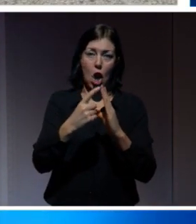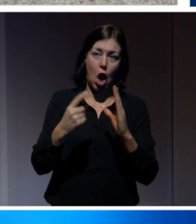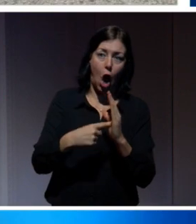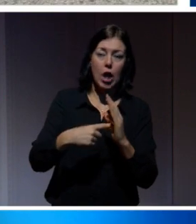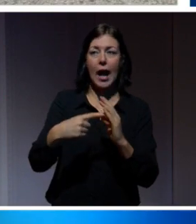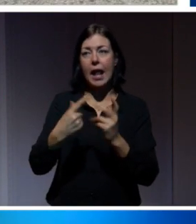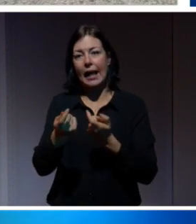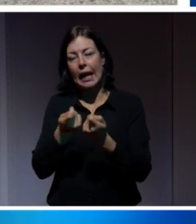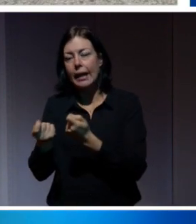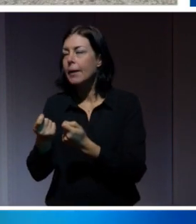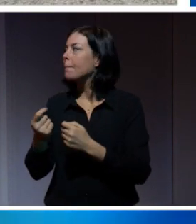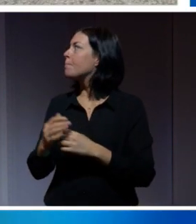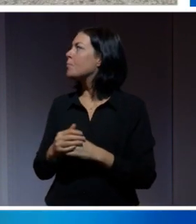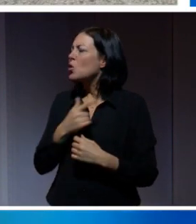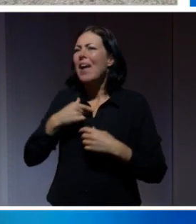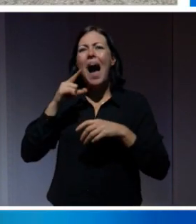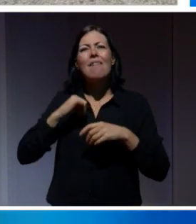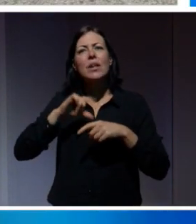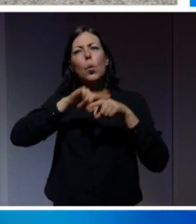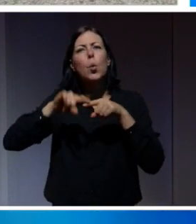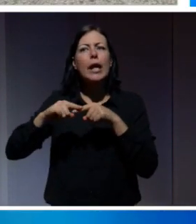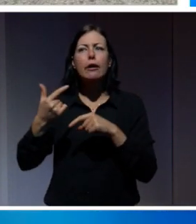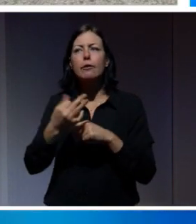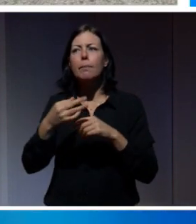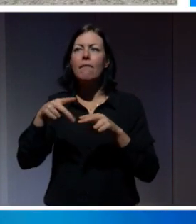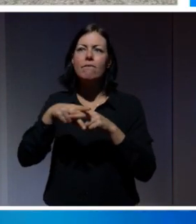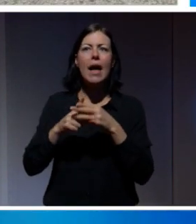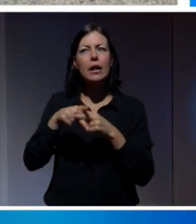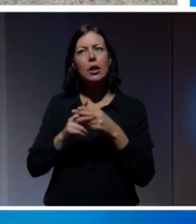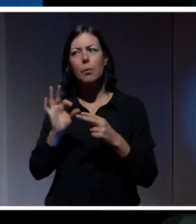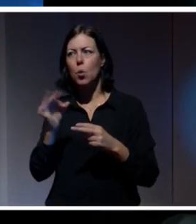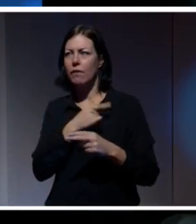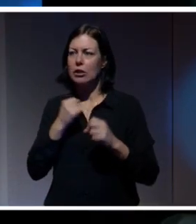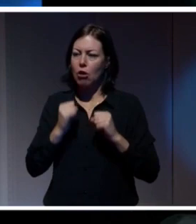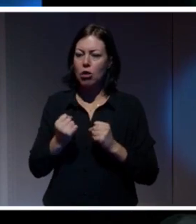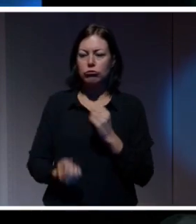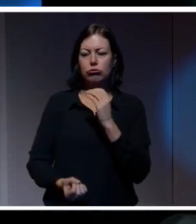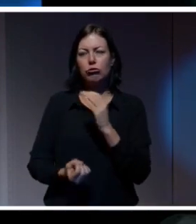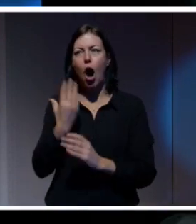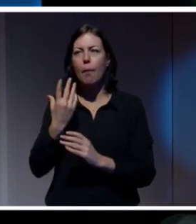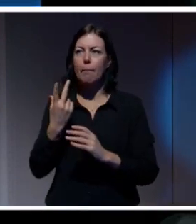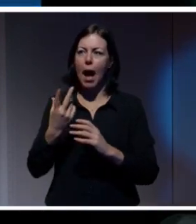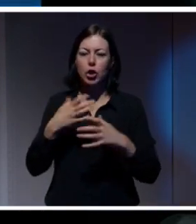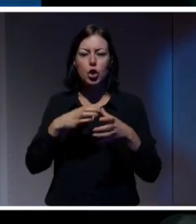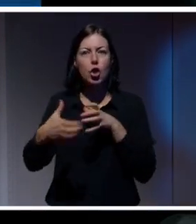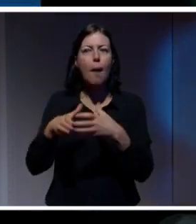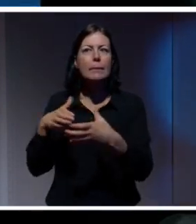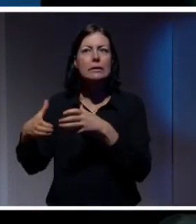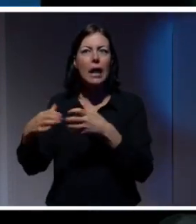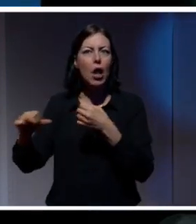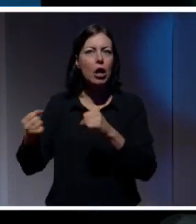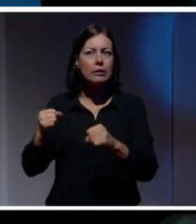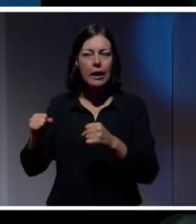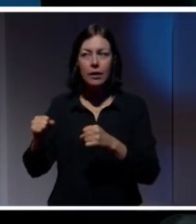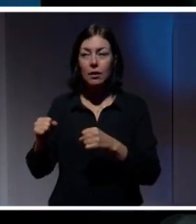massa olika typer av verktyg för att leva upp till och skapa den här dynamiska rörelsen. Och jag vet inte, det var säkert